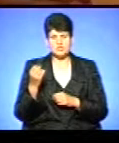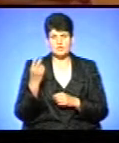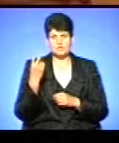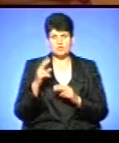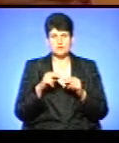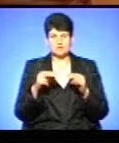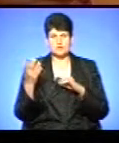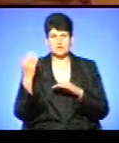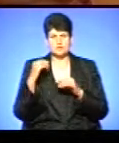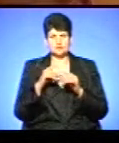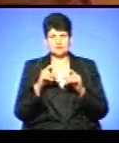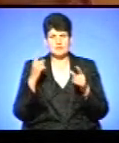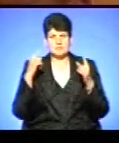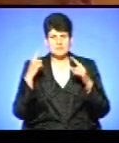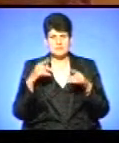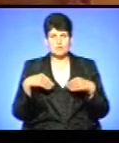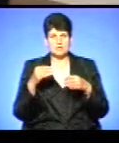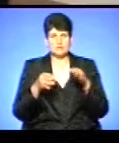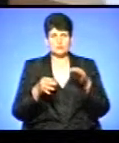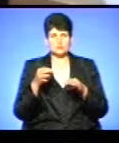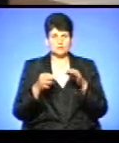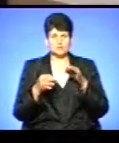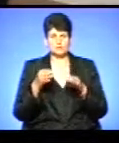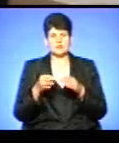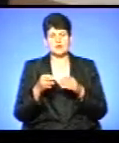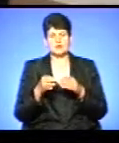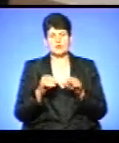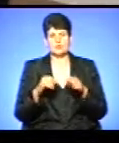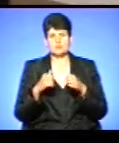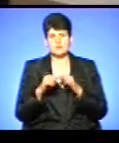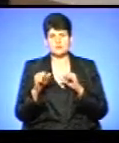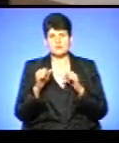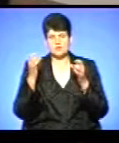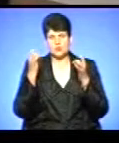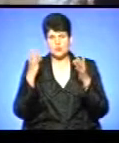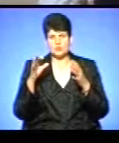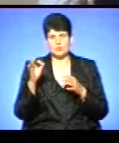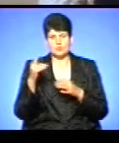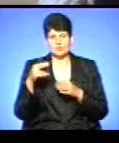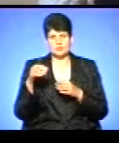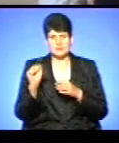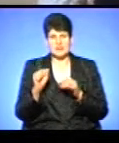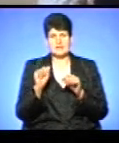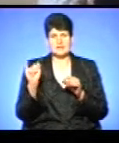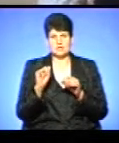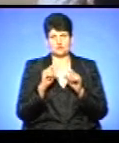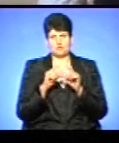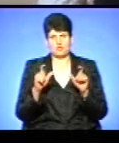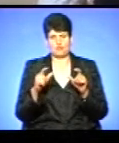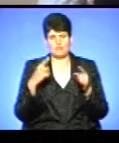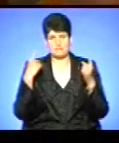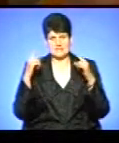колишньої Тернопільської школи мистецтв подали судовий позов на атестаційну комісію управління культури облдержадміністрації та школу мистецтв.